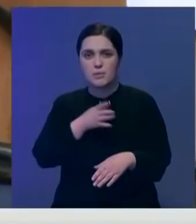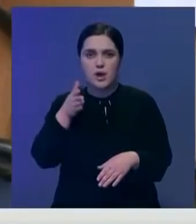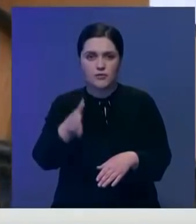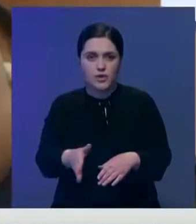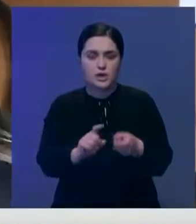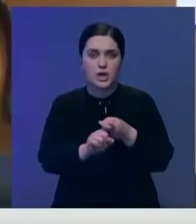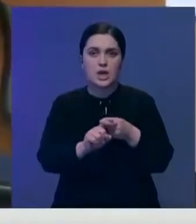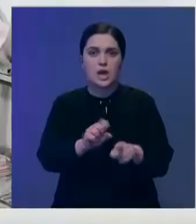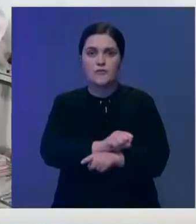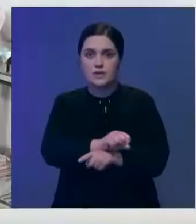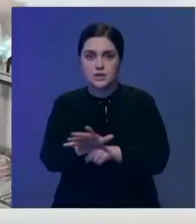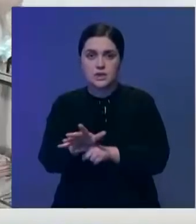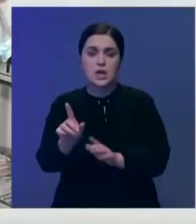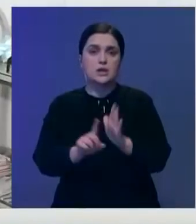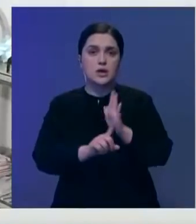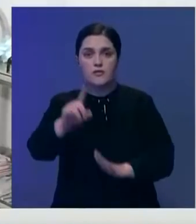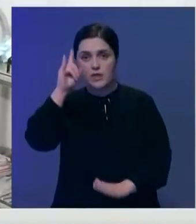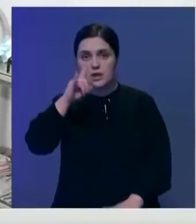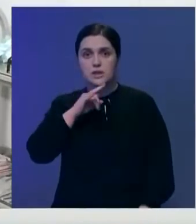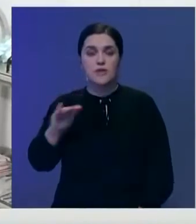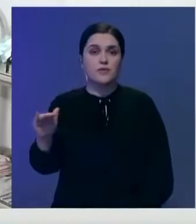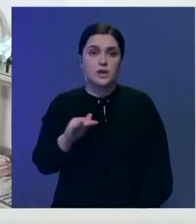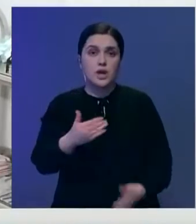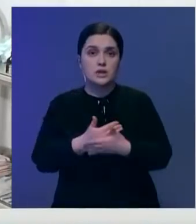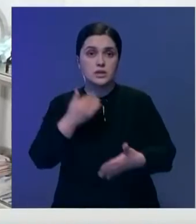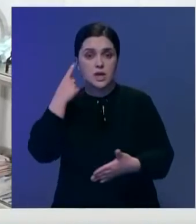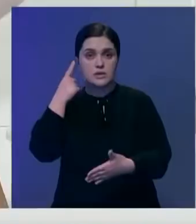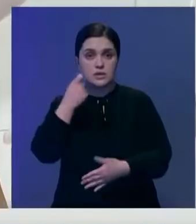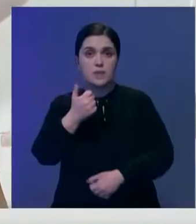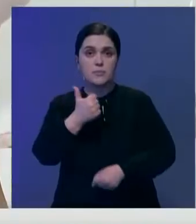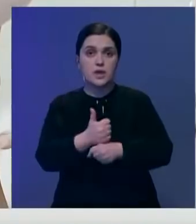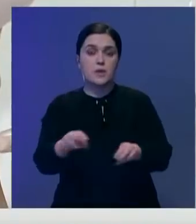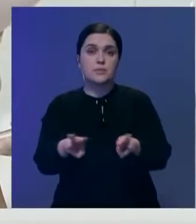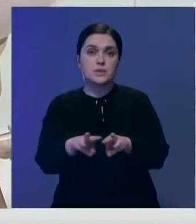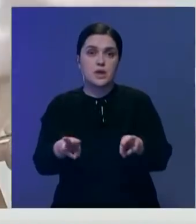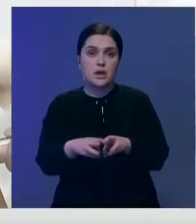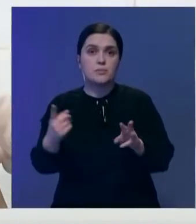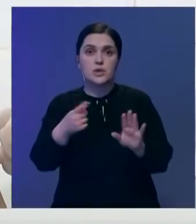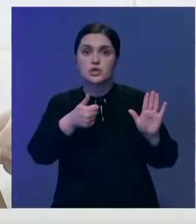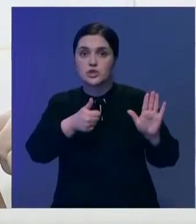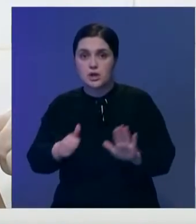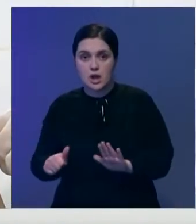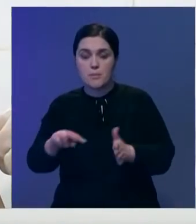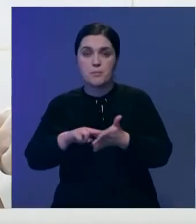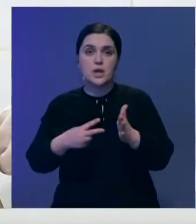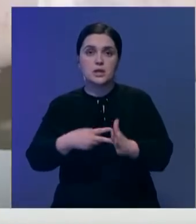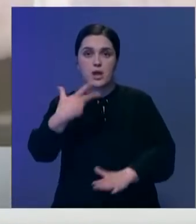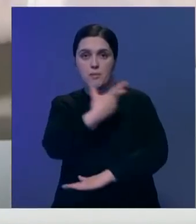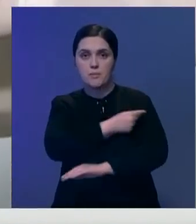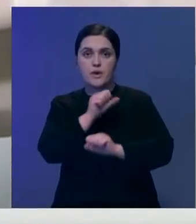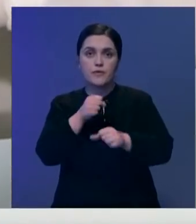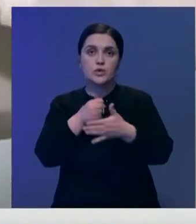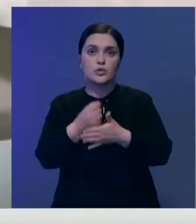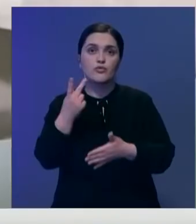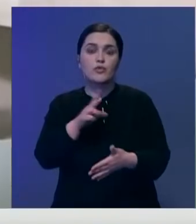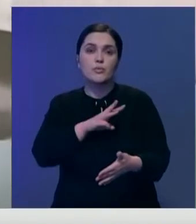вакцинации от коронавируса стартовала в Казахстане в феврале. Ранее глава Минздрава сообщил, что в первом полугодии планируется провакцинировать до 2